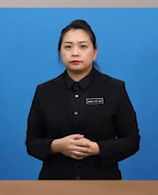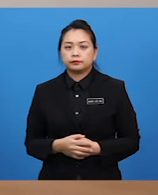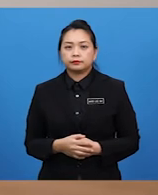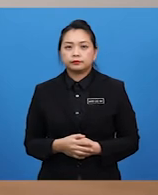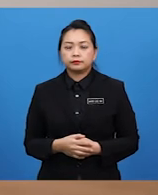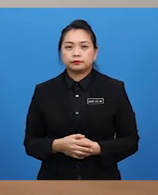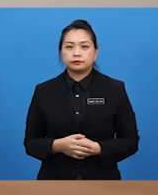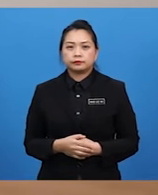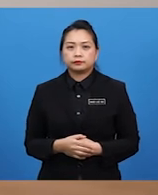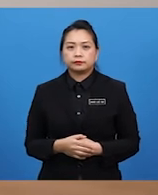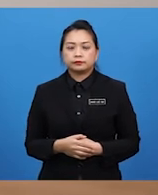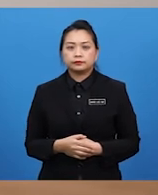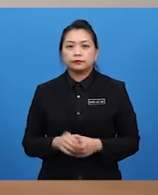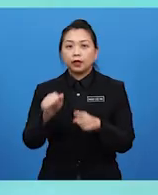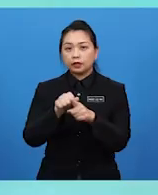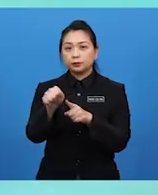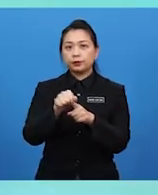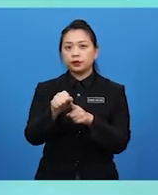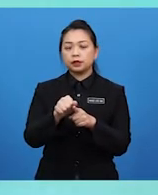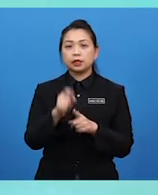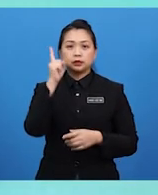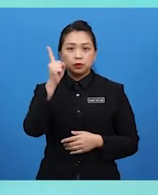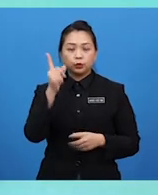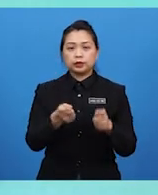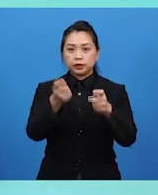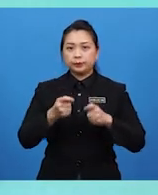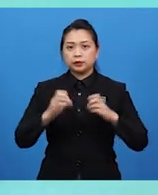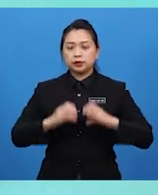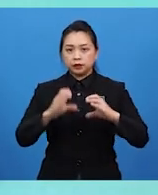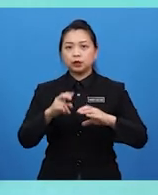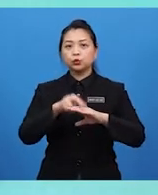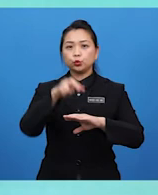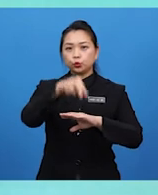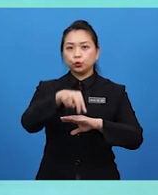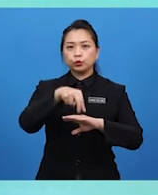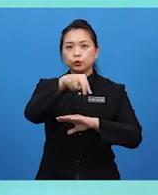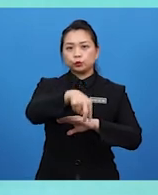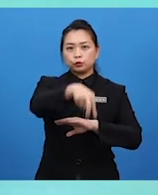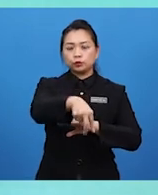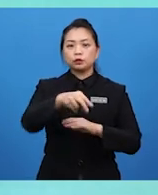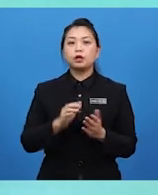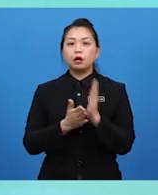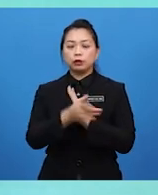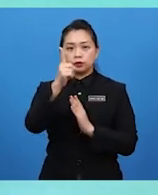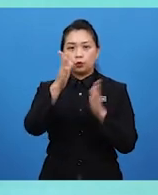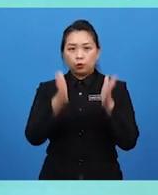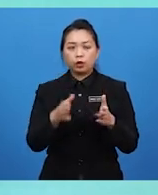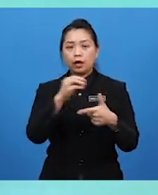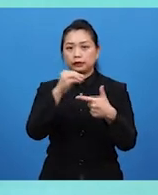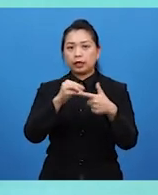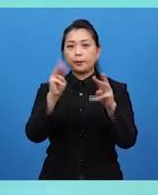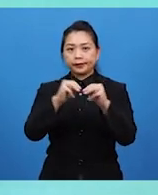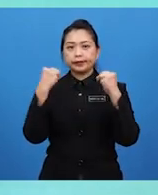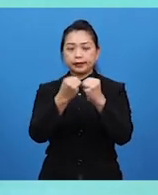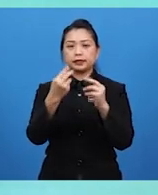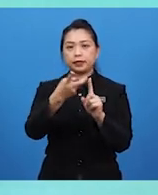Jadi, sebenarnya aspek warisan ini adalah sesuatu yang diterima secara turun-temurun oleh seseorang atau masyarakat